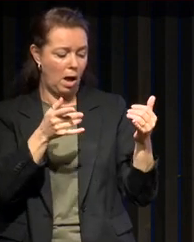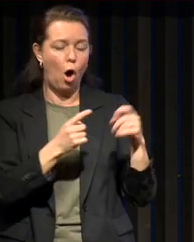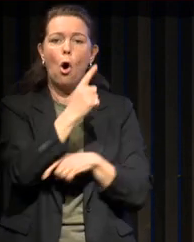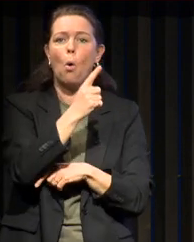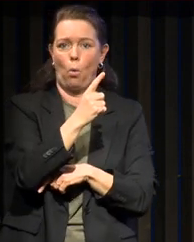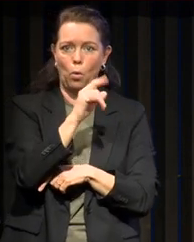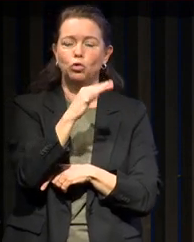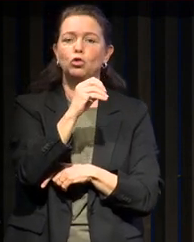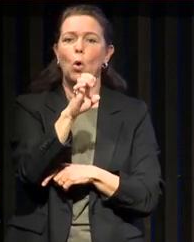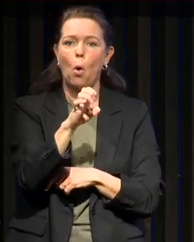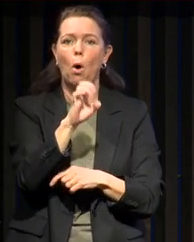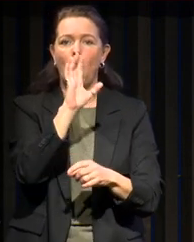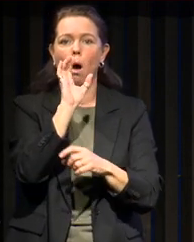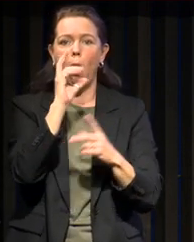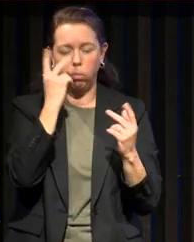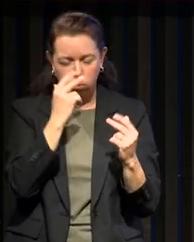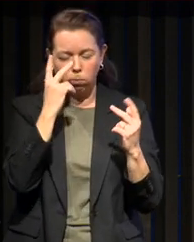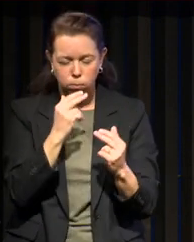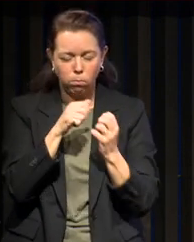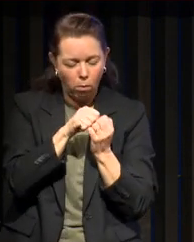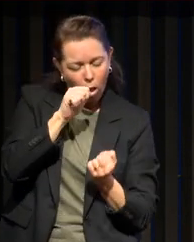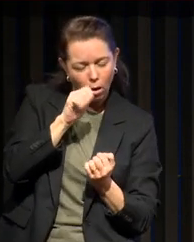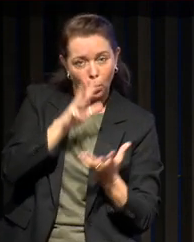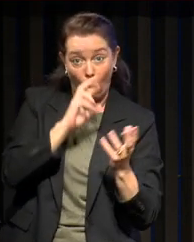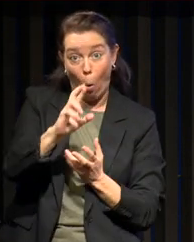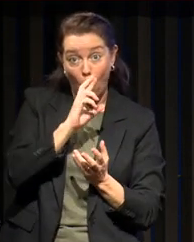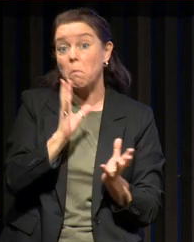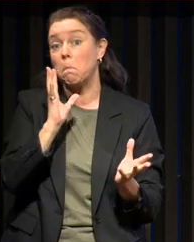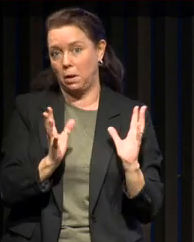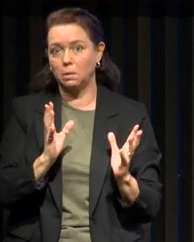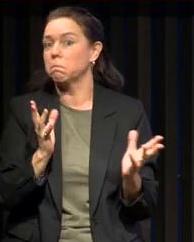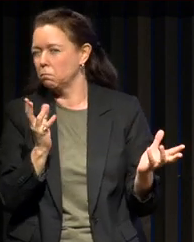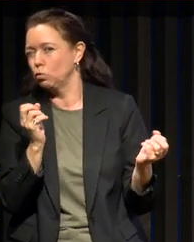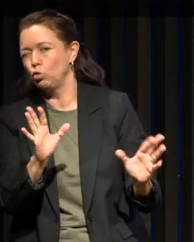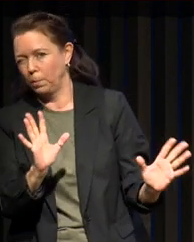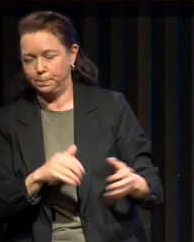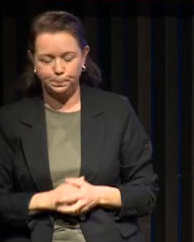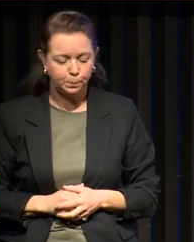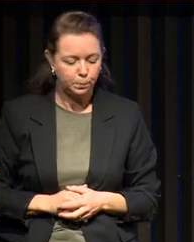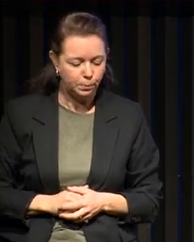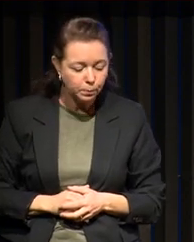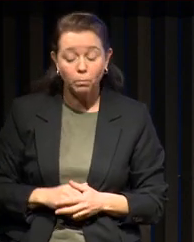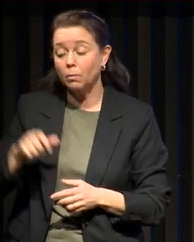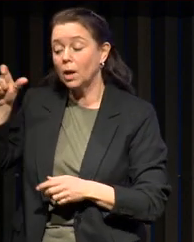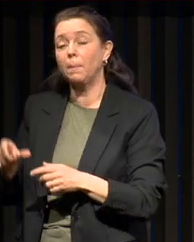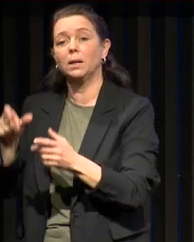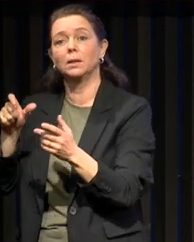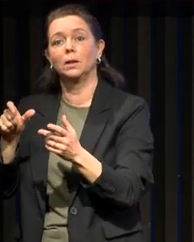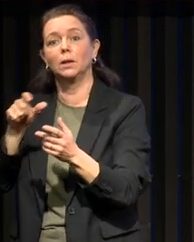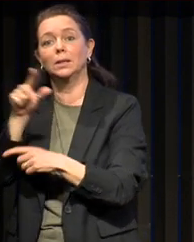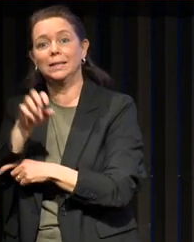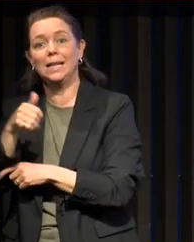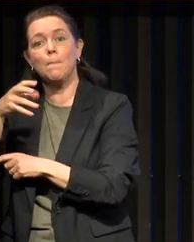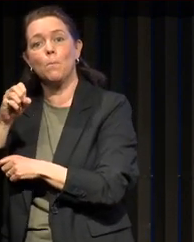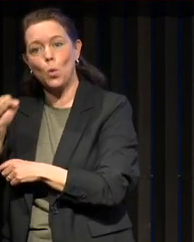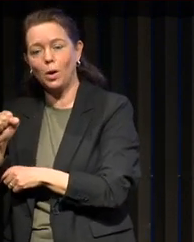somnoler, la bouche ouverte, très probablement en train de ronfler. Quand Robert Seymour